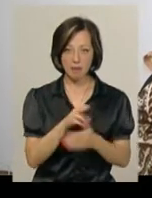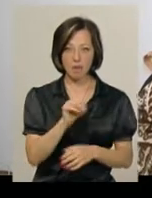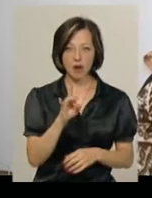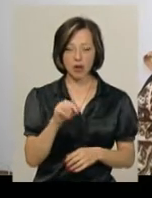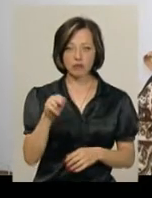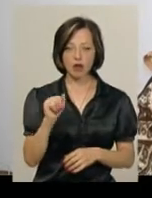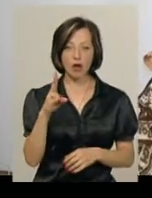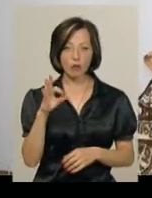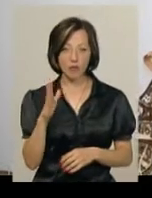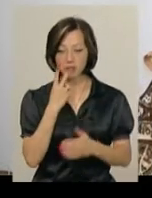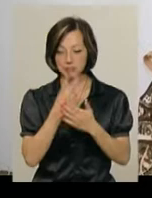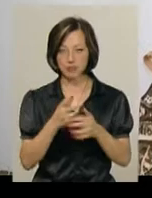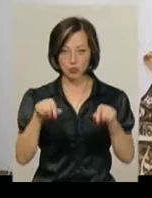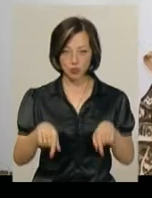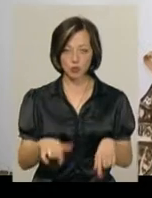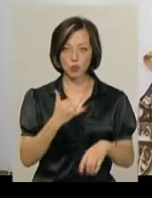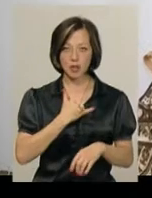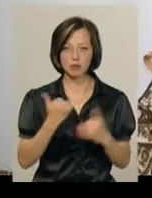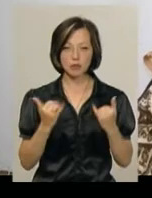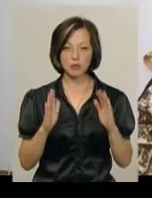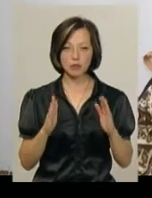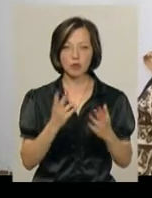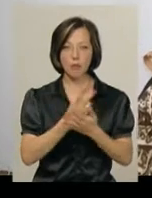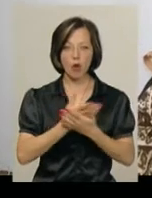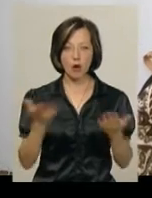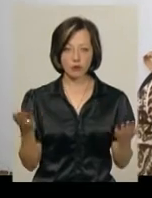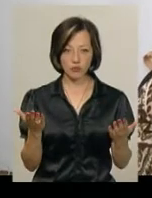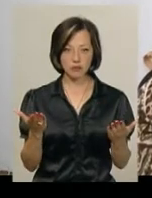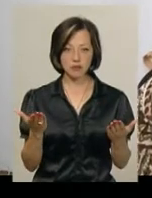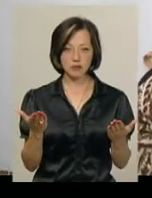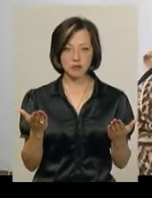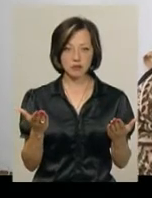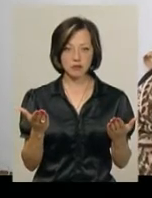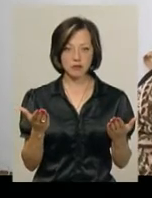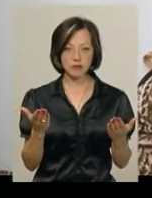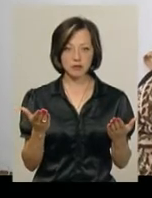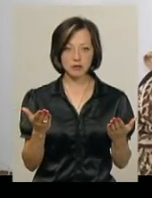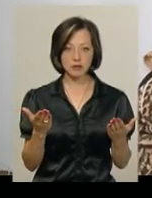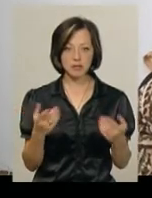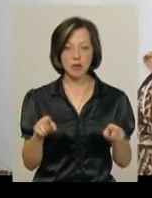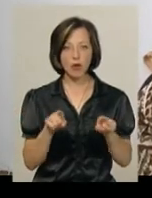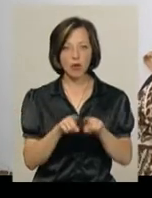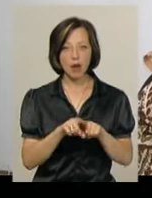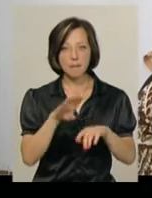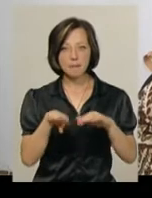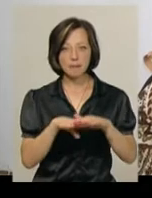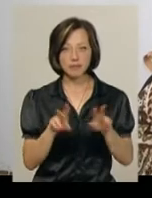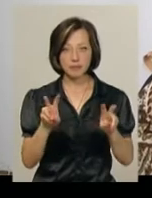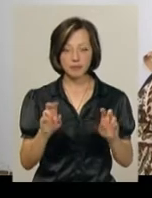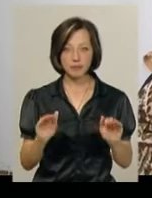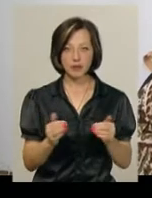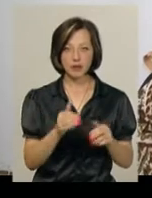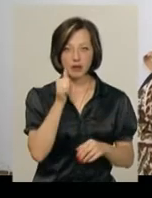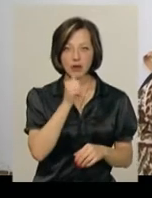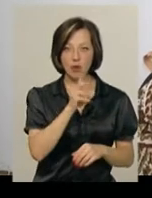так він отут представлений в нас, і сьогодні ми будемо його показувати під назвою «Код